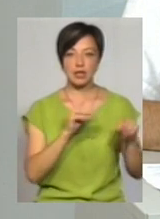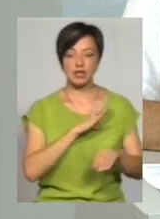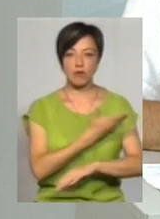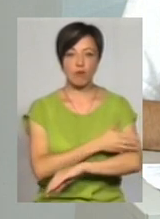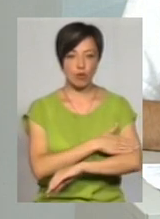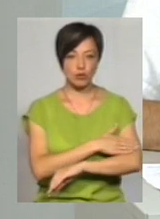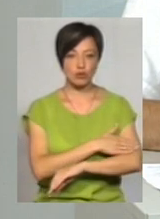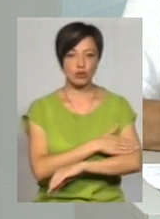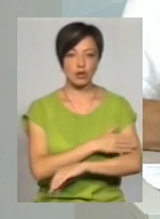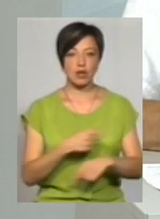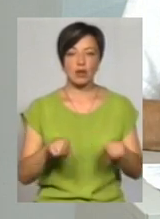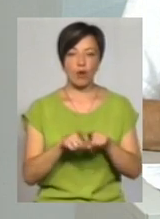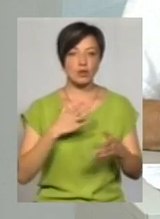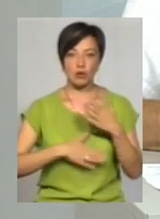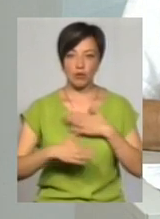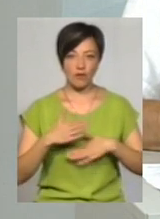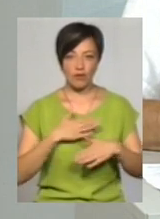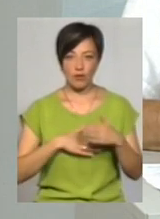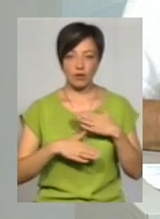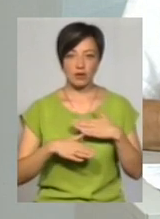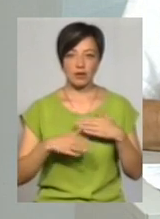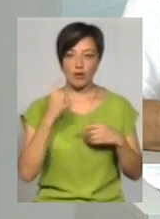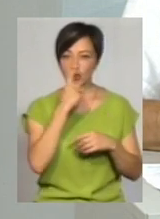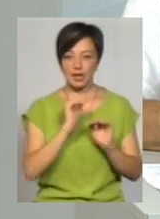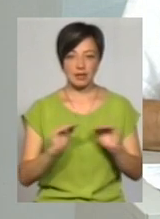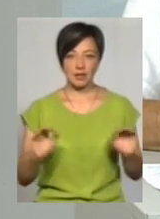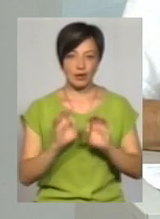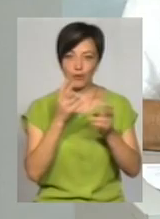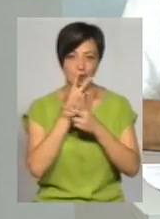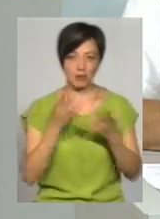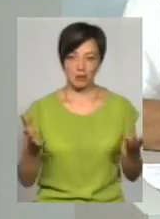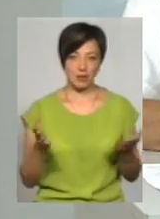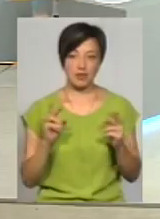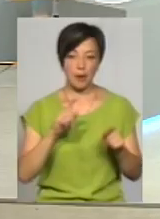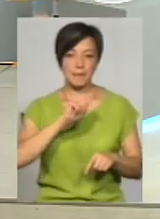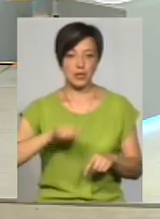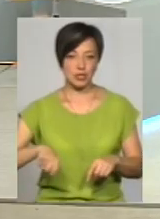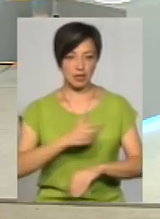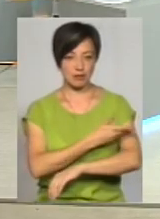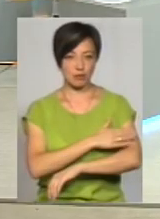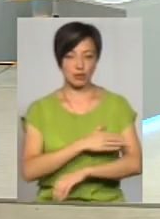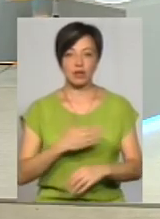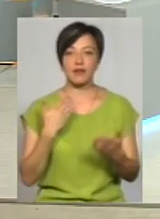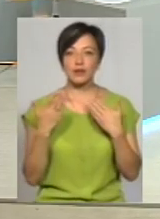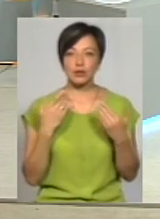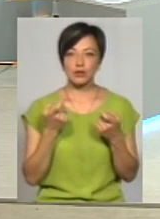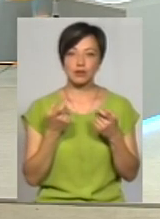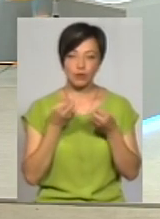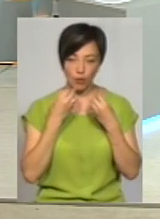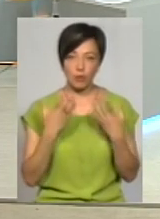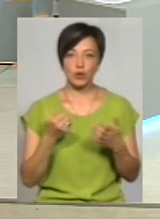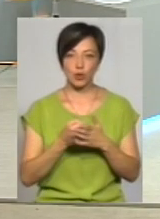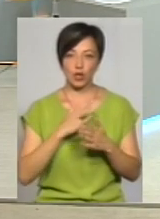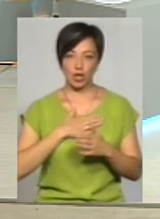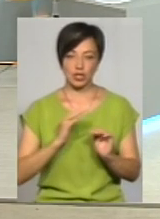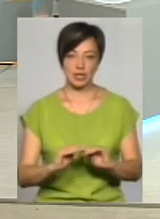Польщу, такого задоволення в очах дітей я ще одного разу не бачу, як коли вони приїжджали з Польщі. Відношення теж таке добре до